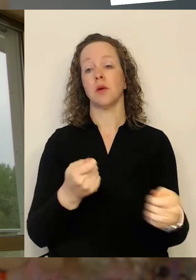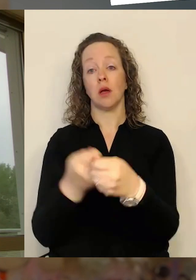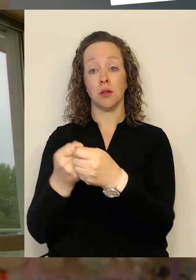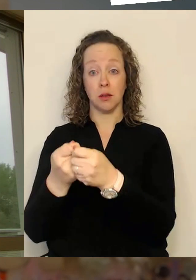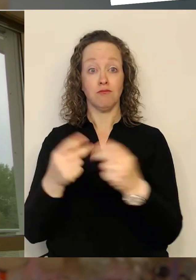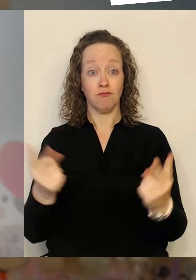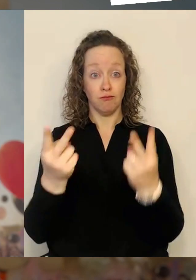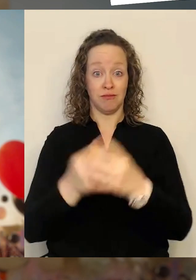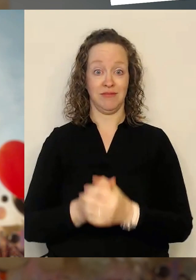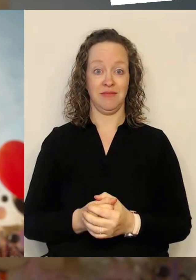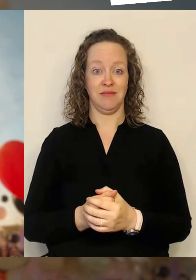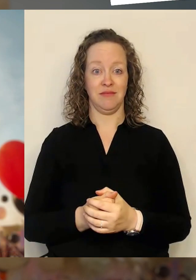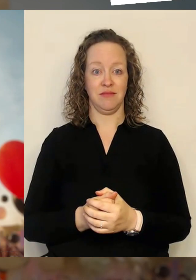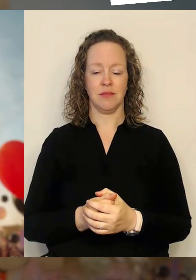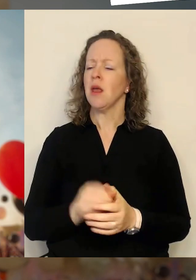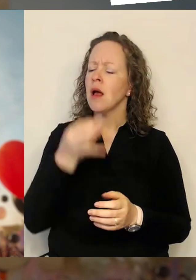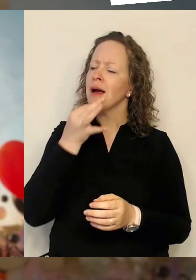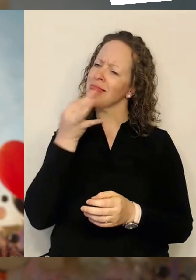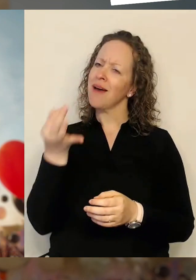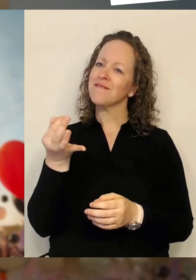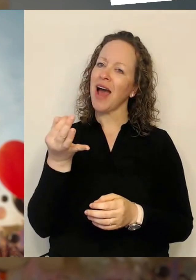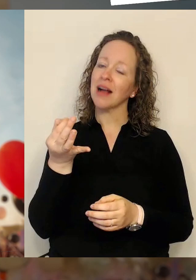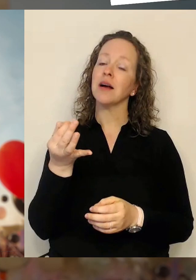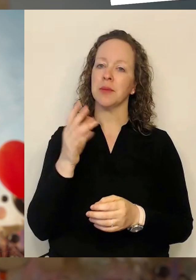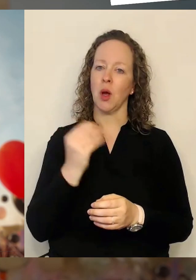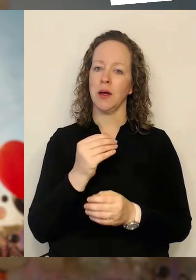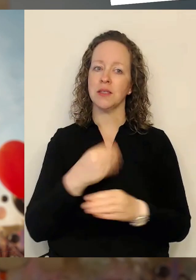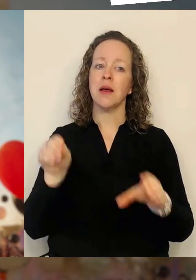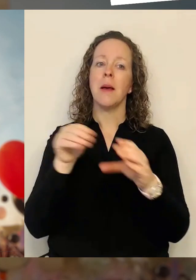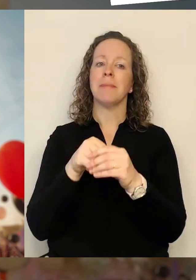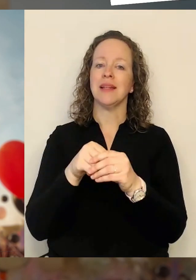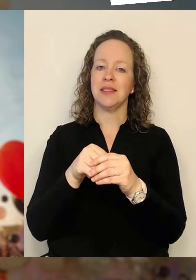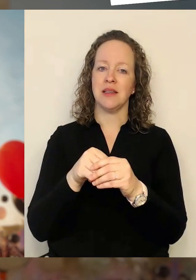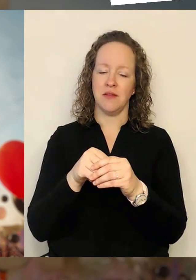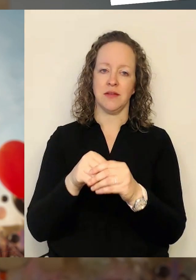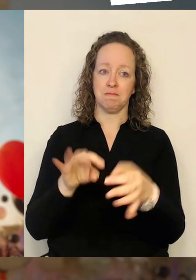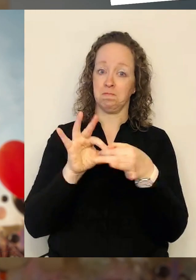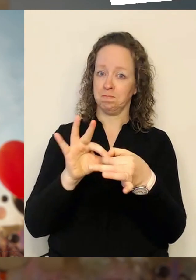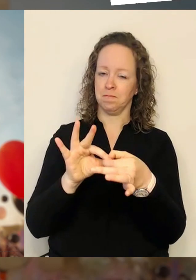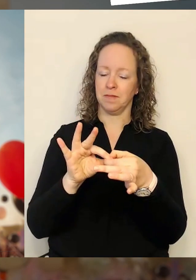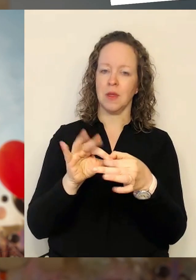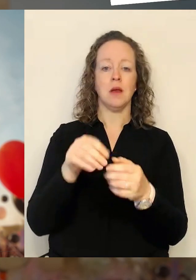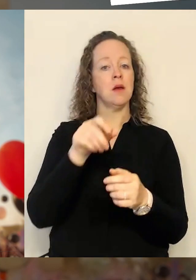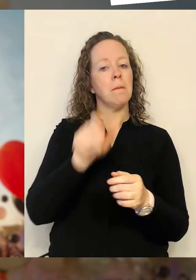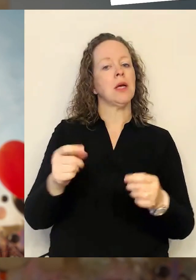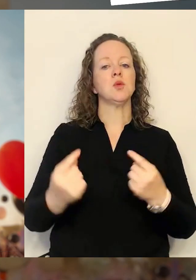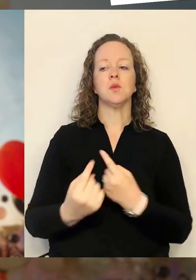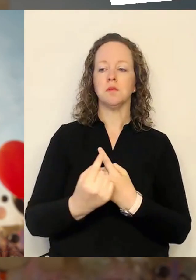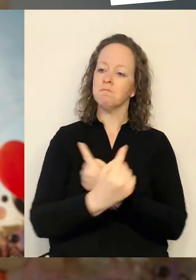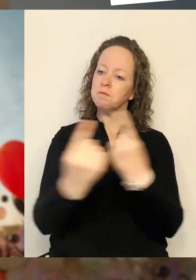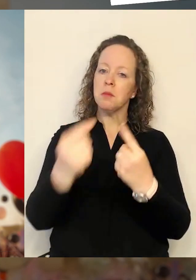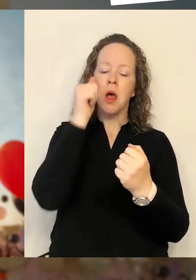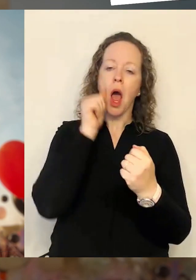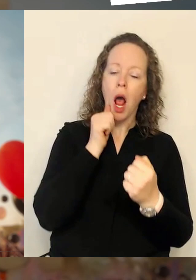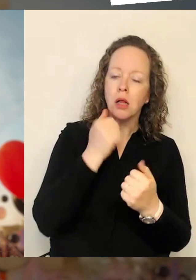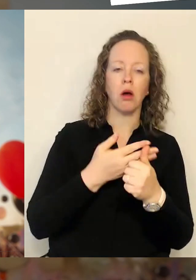Darf ich noch eine Nachfrage stellen? Das heißt, Sie haben dann sozusagen, um diesen partizipativen Ansatz zu gewährleisten und auch natürlich auch Menschen zu erreichen, die beispielsweise älter sind und vielleicht